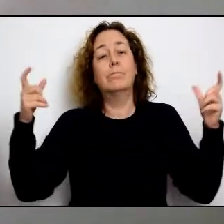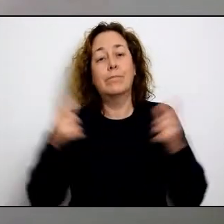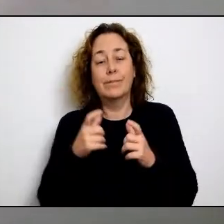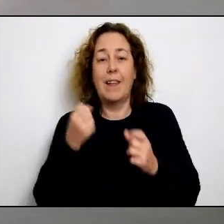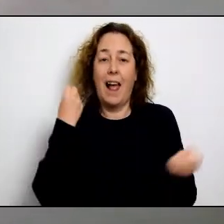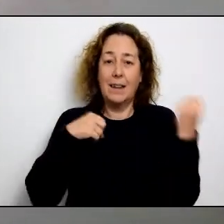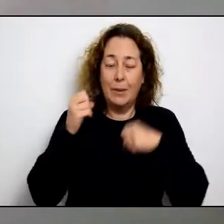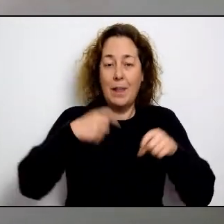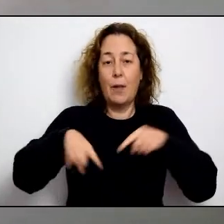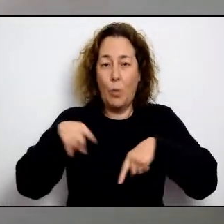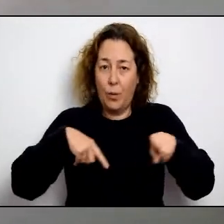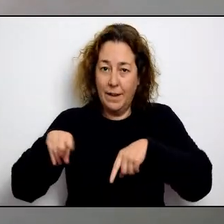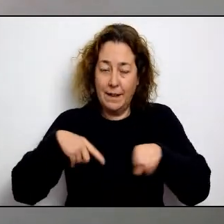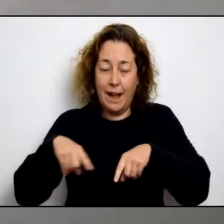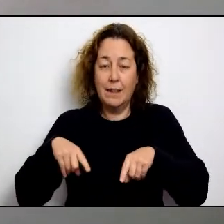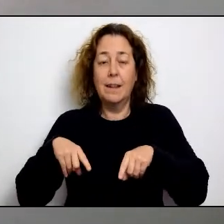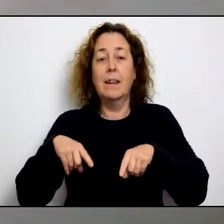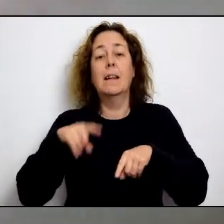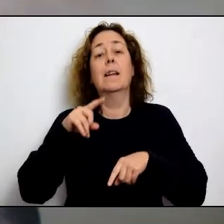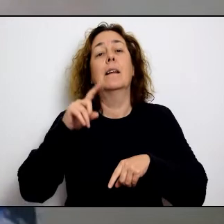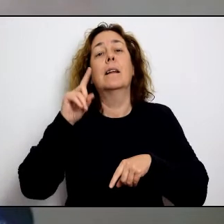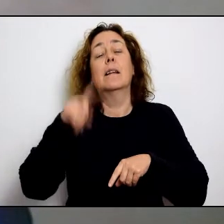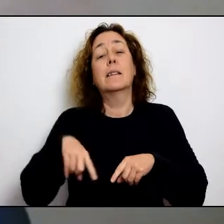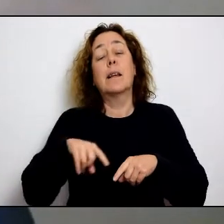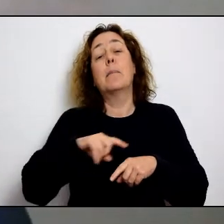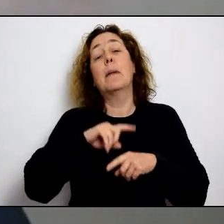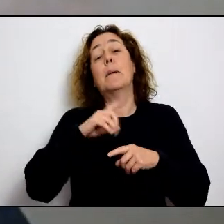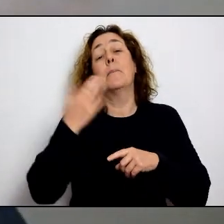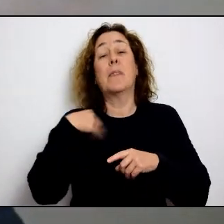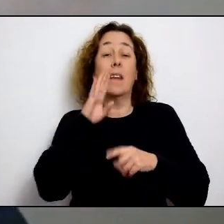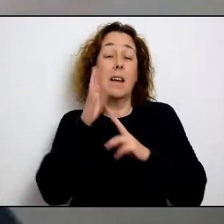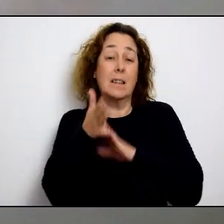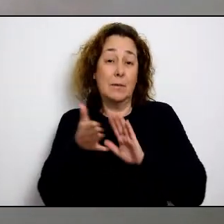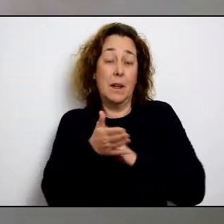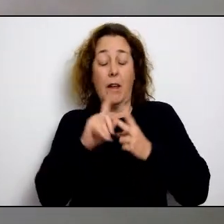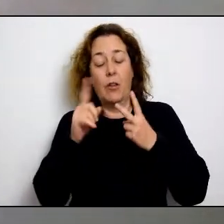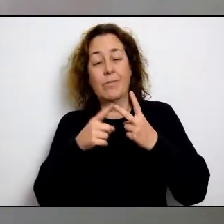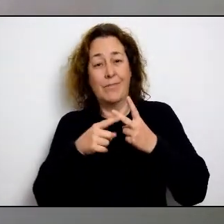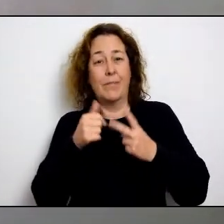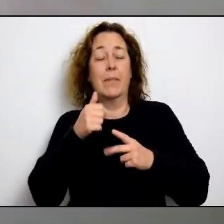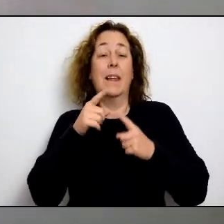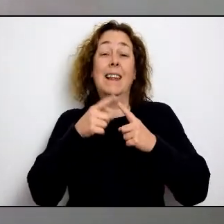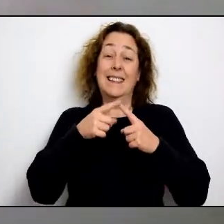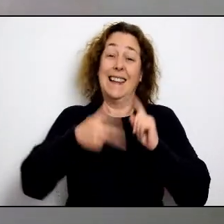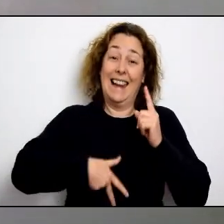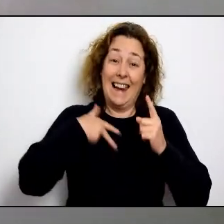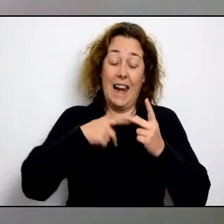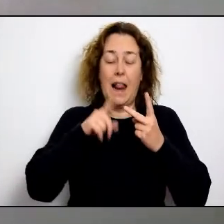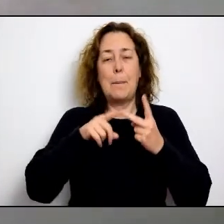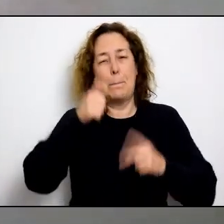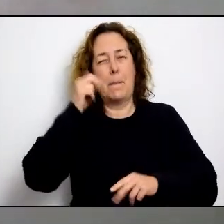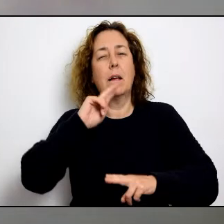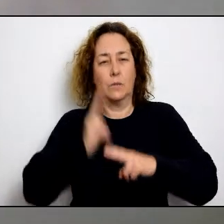en donar resposta a aquest nou decret que suposava aquesta reducció, com dic, d'activitat i de mobilitat. I, com